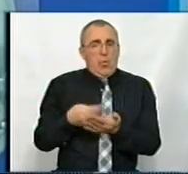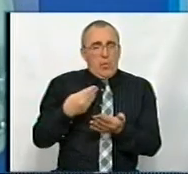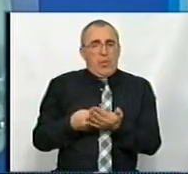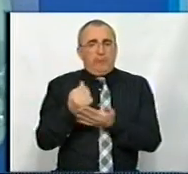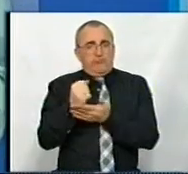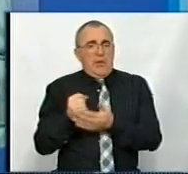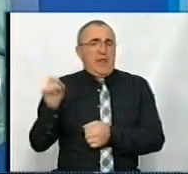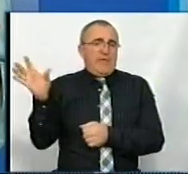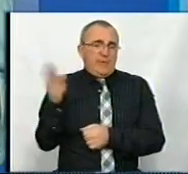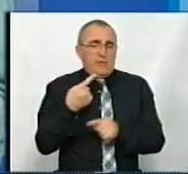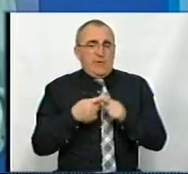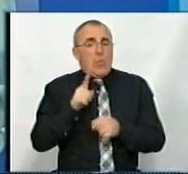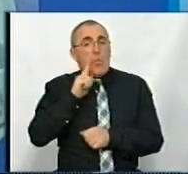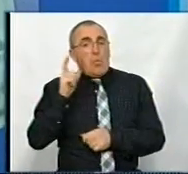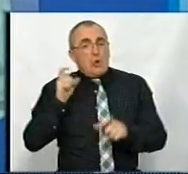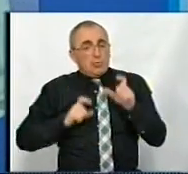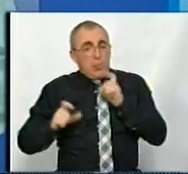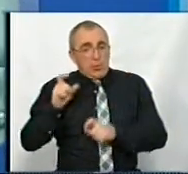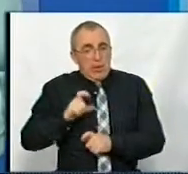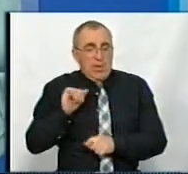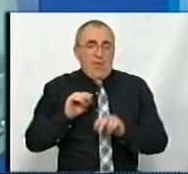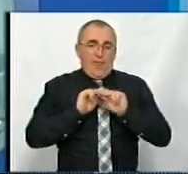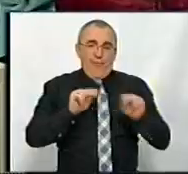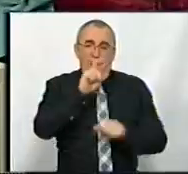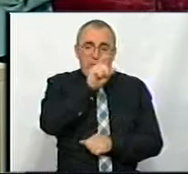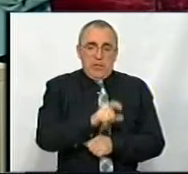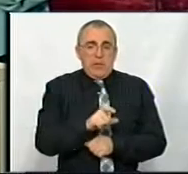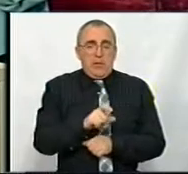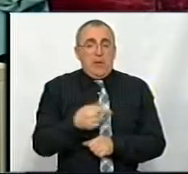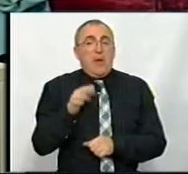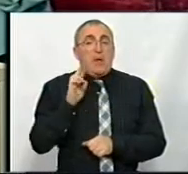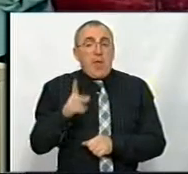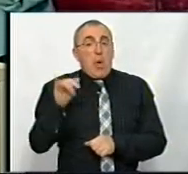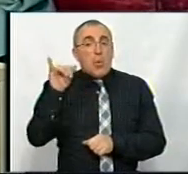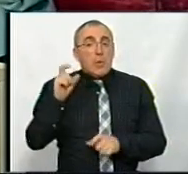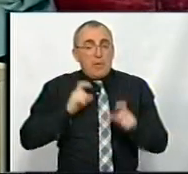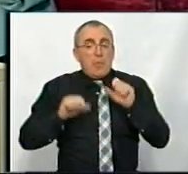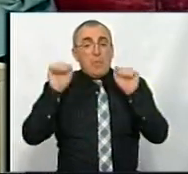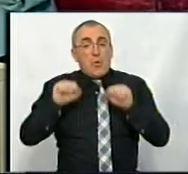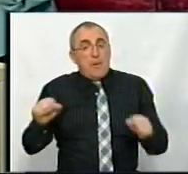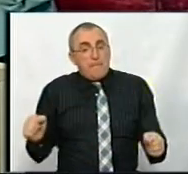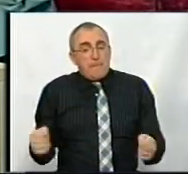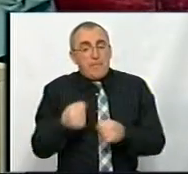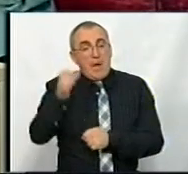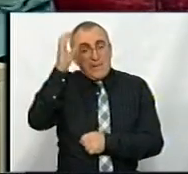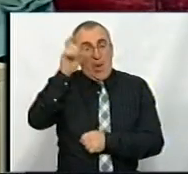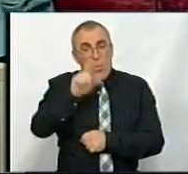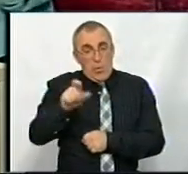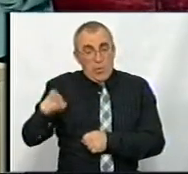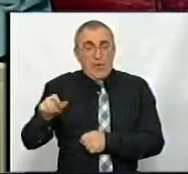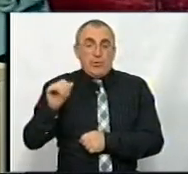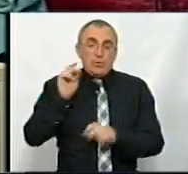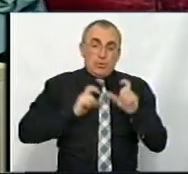ресурси на все, це як у молодого студента, так і у викладача. Власне, як університет може підтримати науковців, як